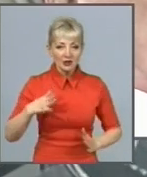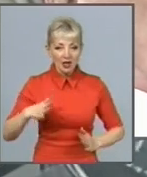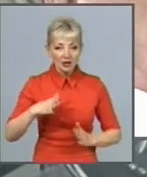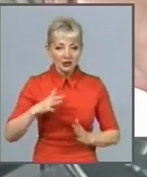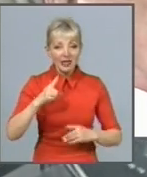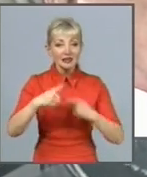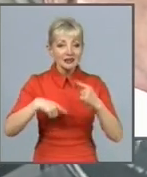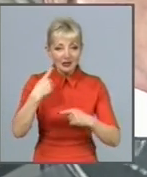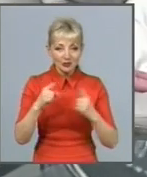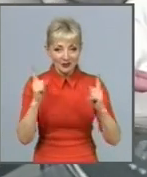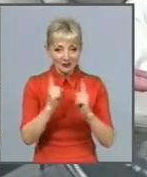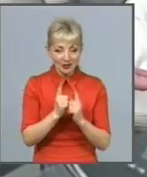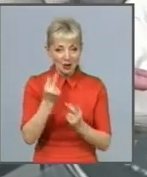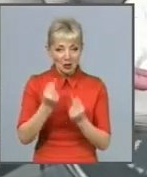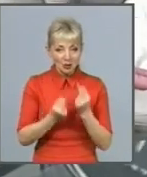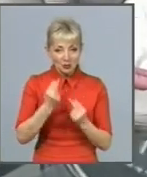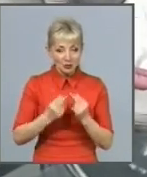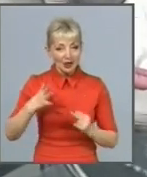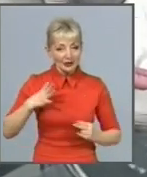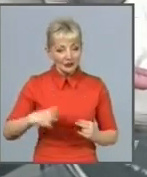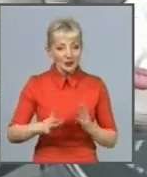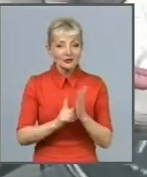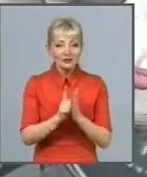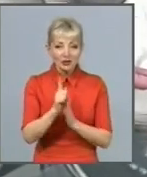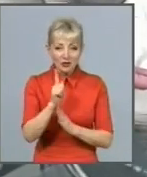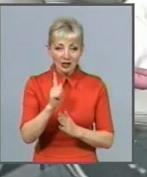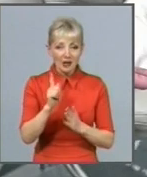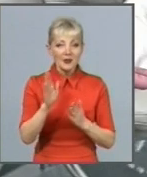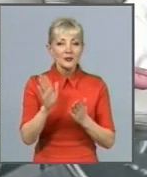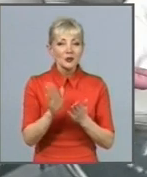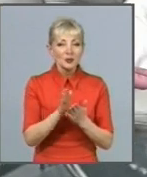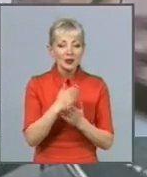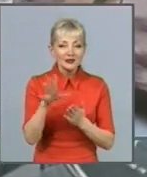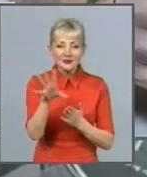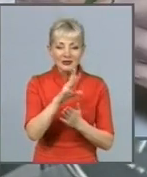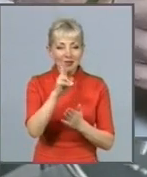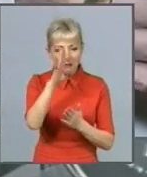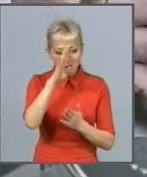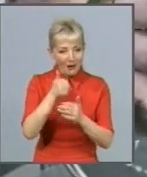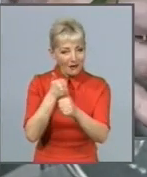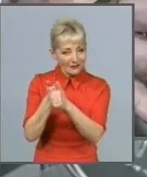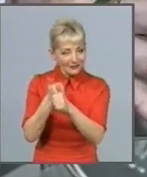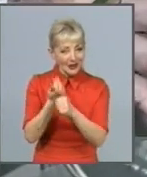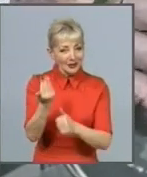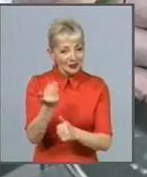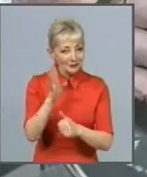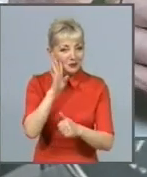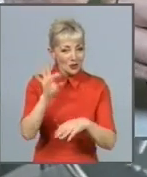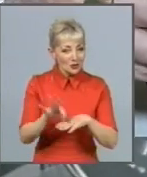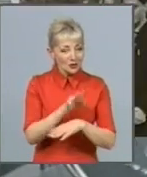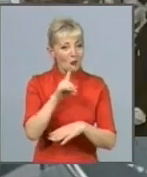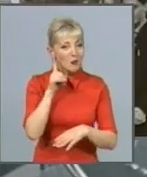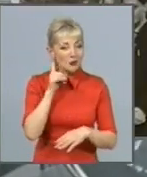Жартує, довелося спочатку прибрати всіх залицяльників, адже його дружина в молодості була видною